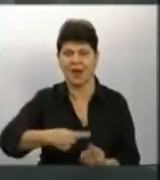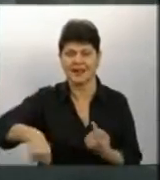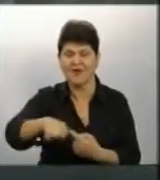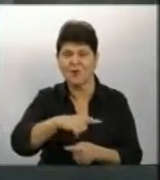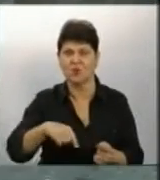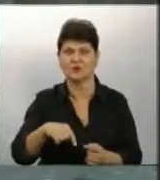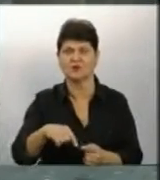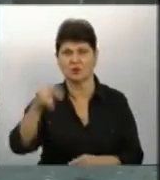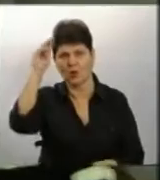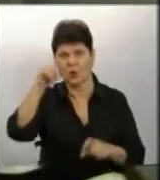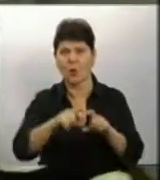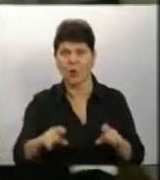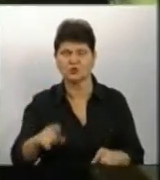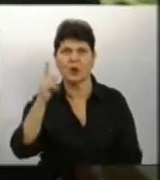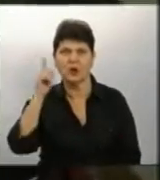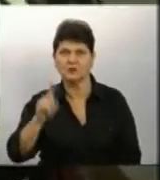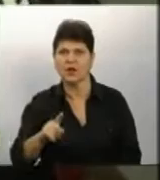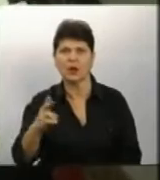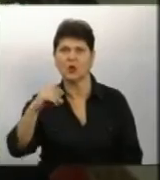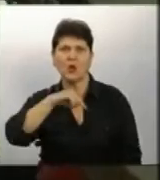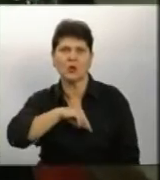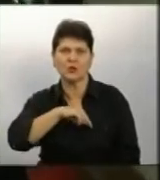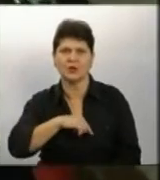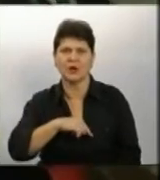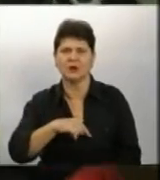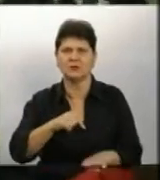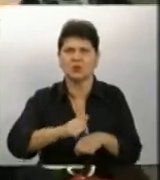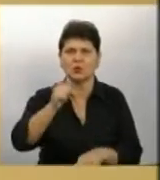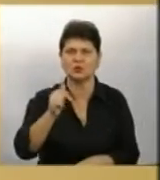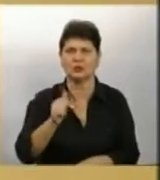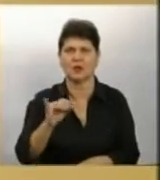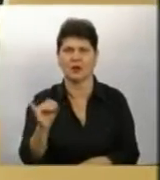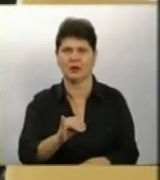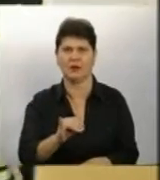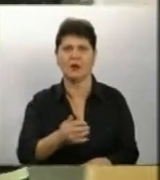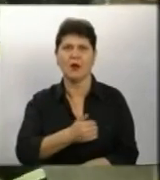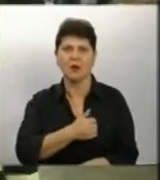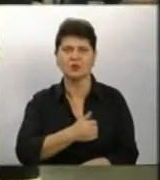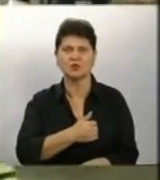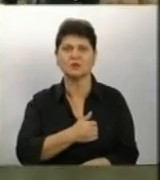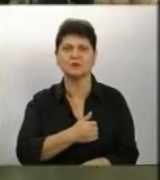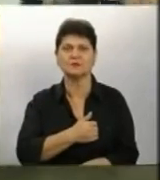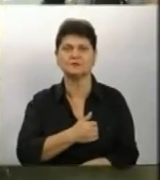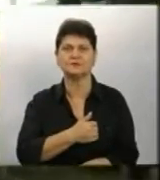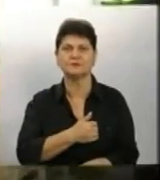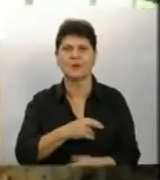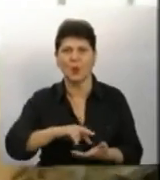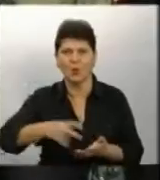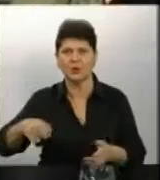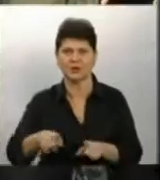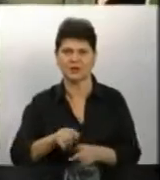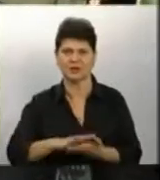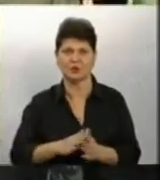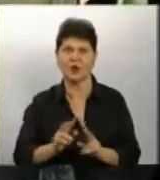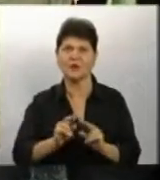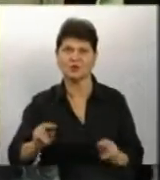коледжу Вони, знаєте, до глибини душі торкнулися і хочеться уникнути таких ситуацій